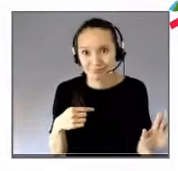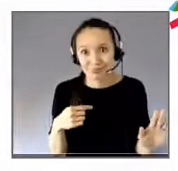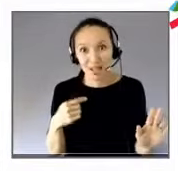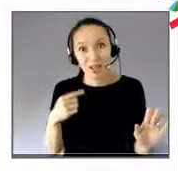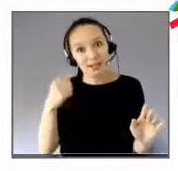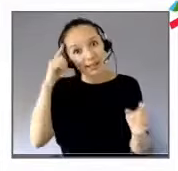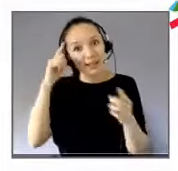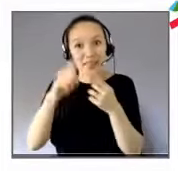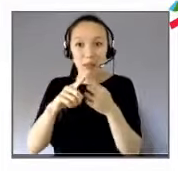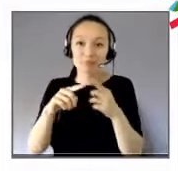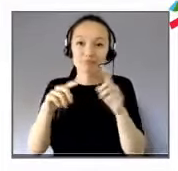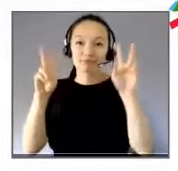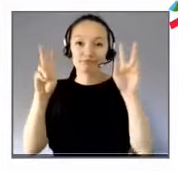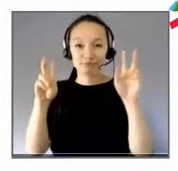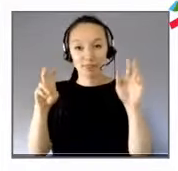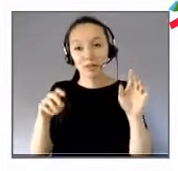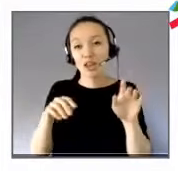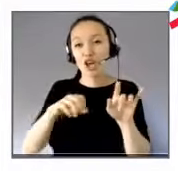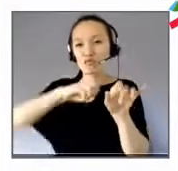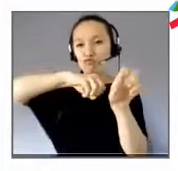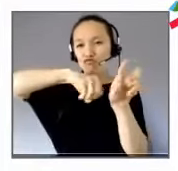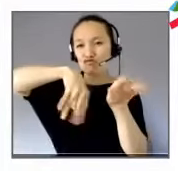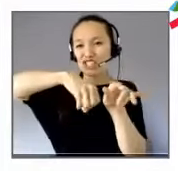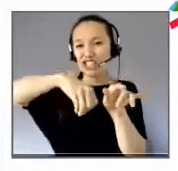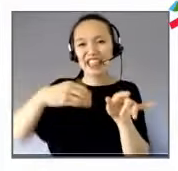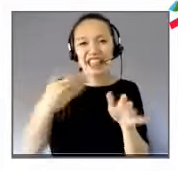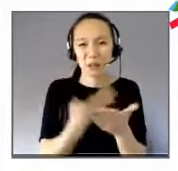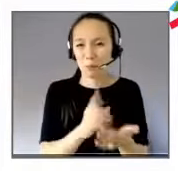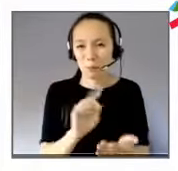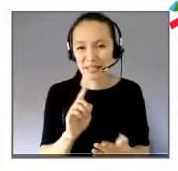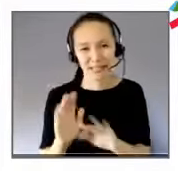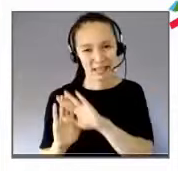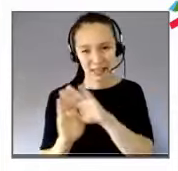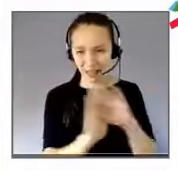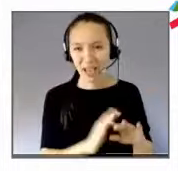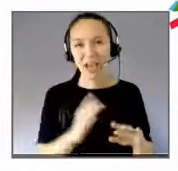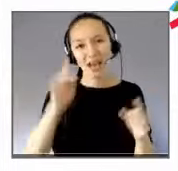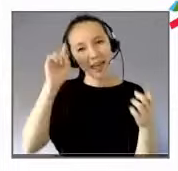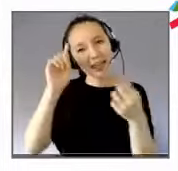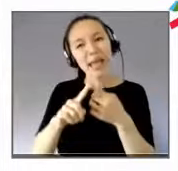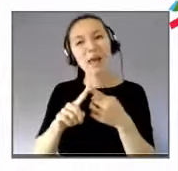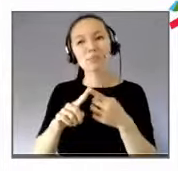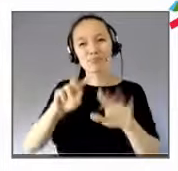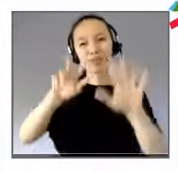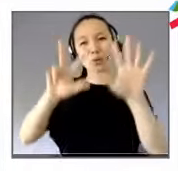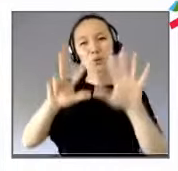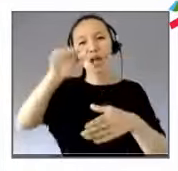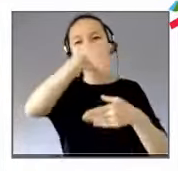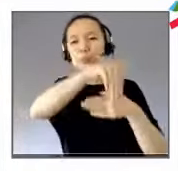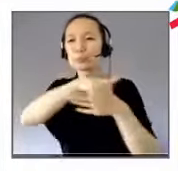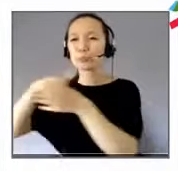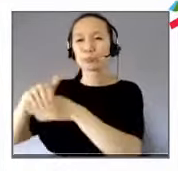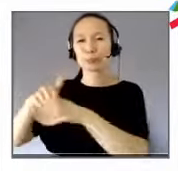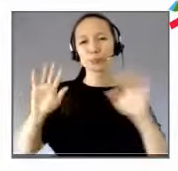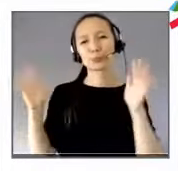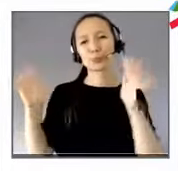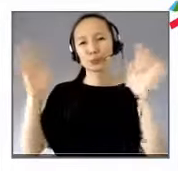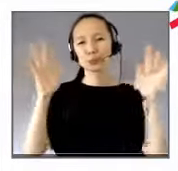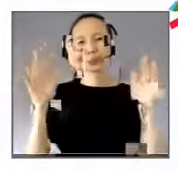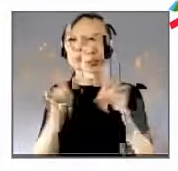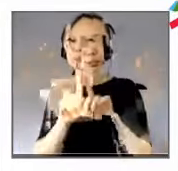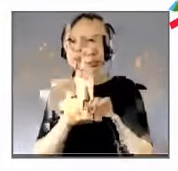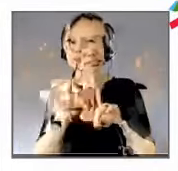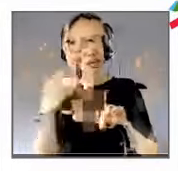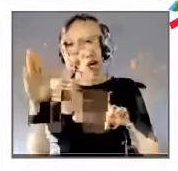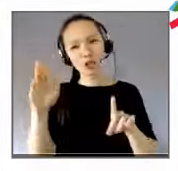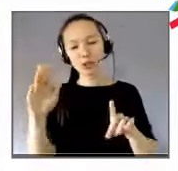Simplement, j'ai un petit peu réagi, j'ai un peu bondi sur l'histoire des applaudissements à 20 heures parce que beaucoup de soignants aussi ont été gênés par ce geste-là parce